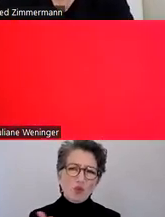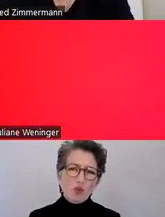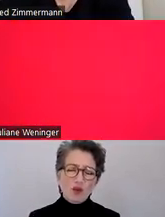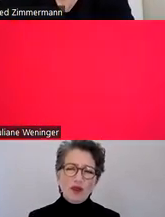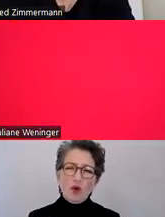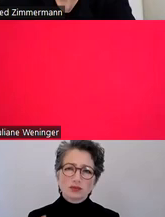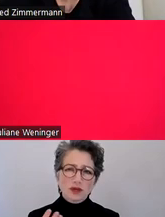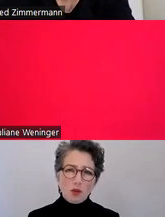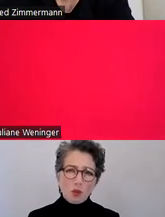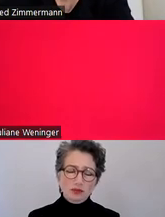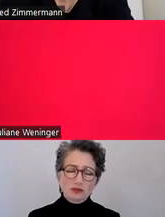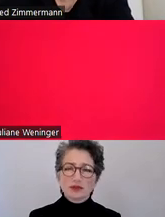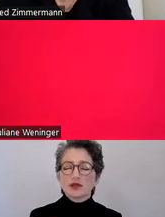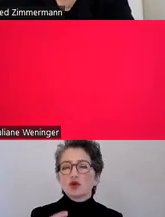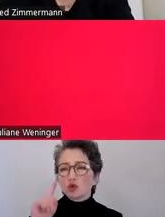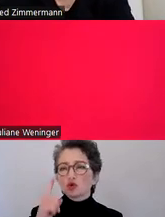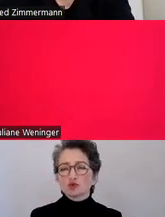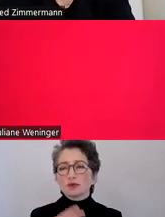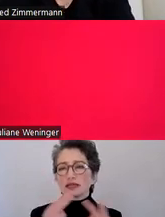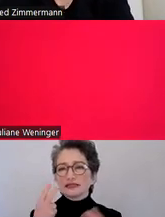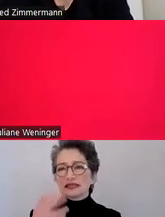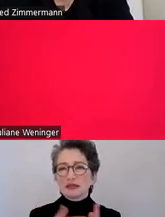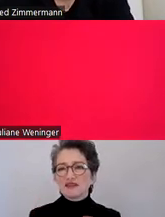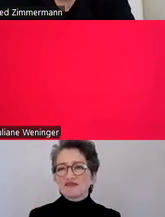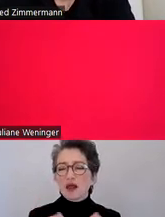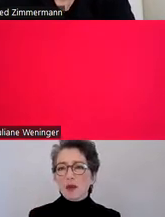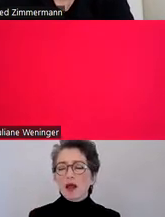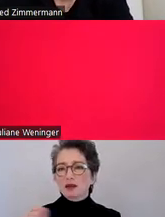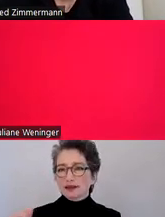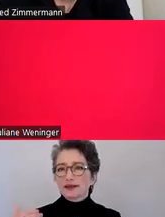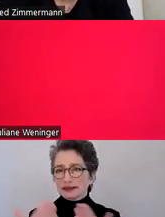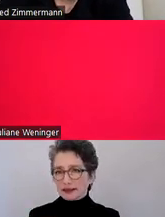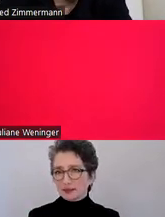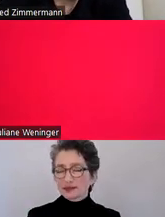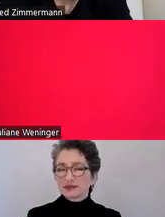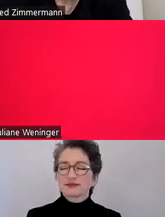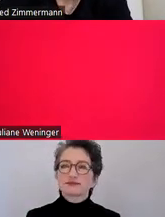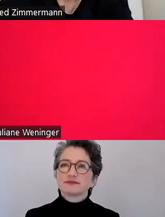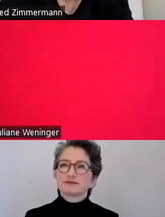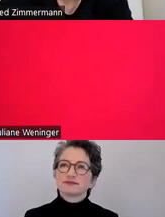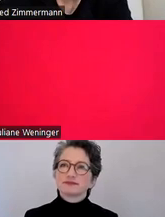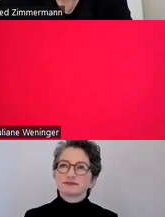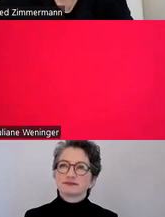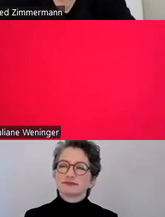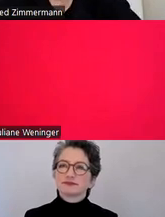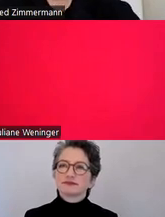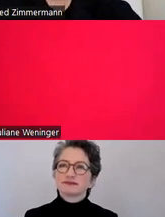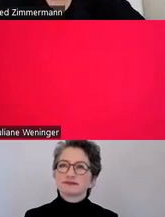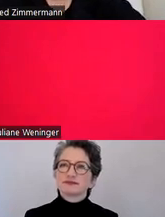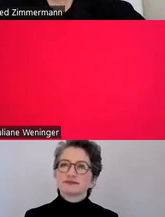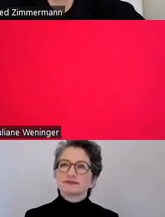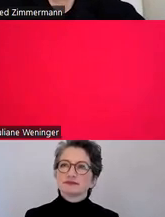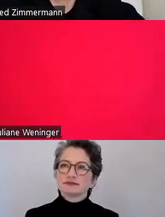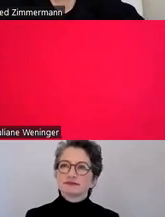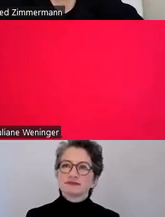Sehbehindertenverband zur Verfügung stellt, in der Sie die Inhalte, die ich Ihnen erzählt habe, alle nochmal nachlesen können und in